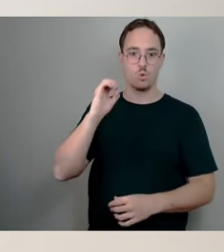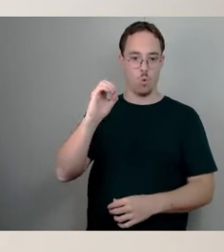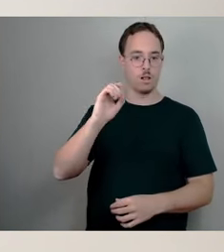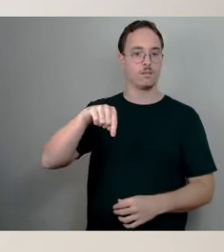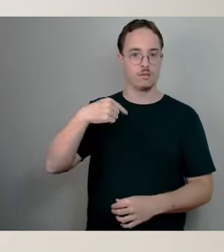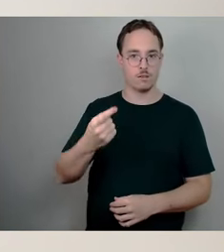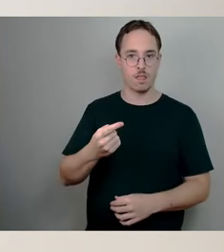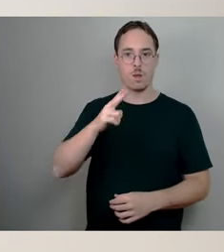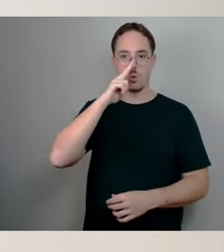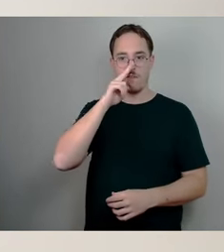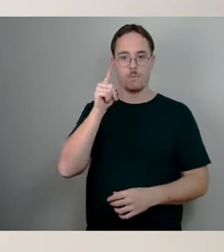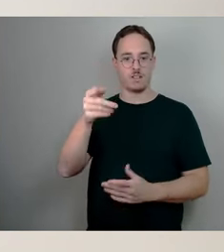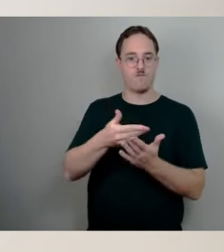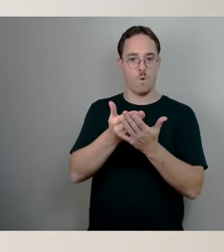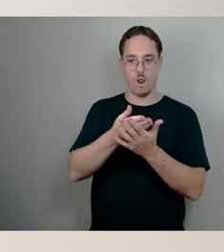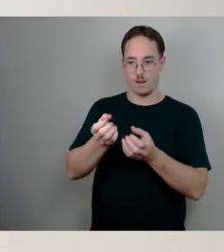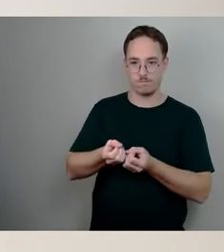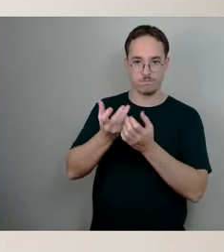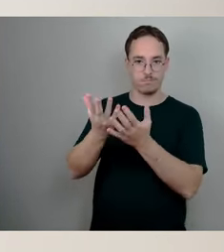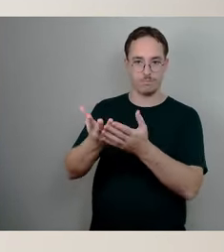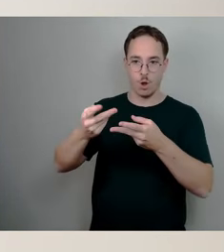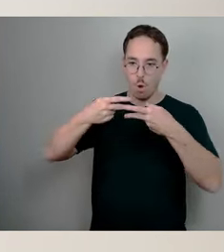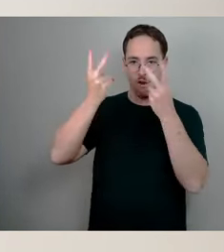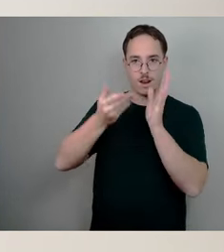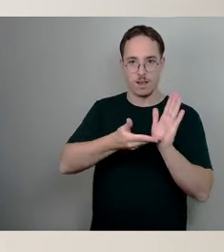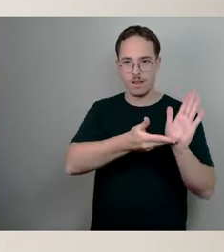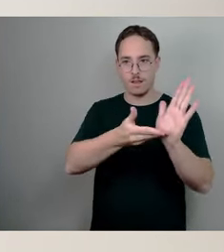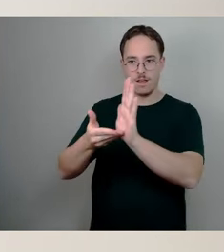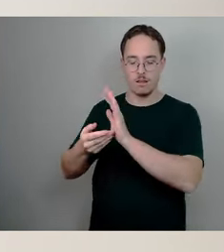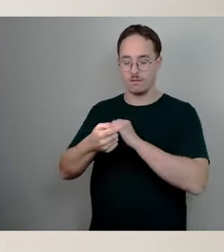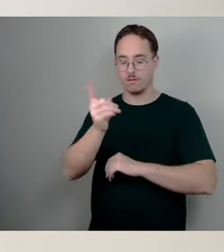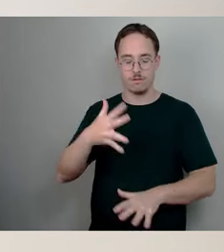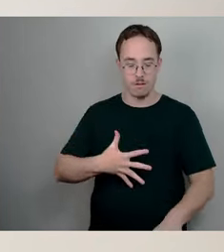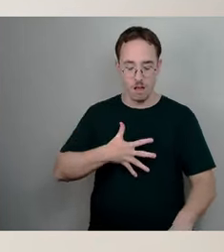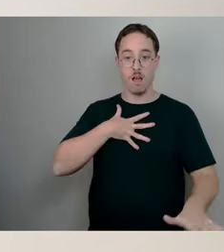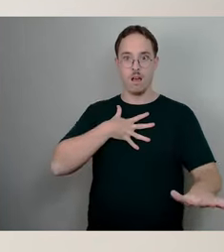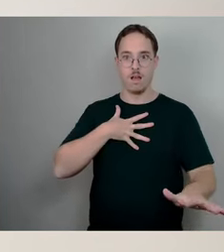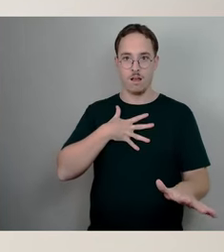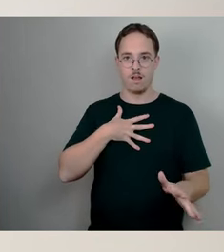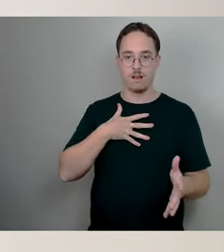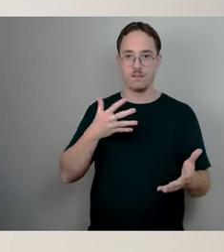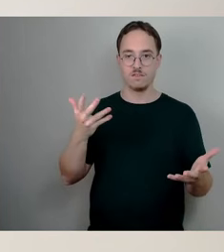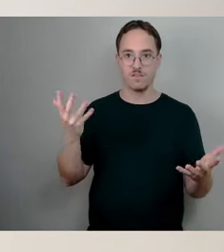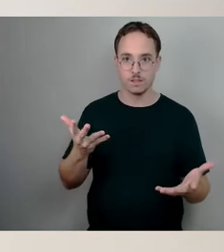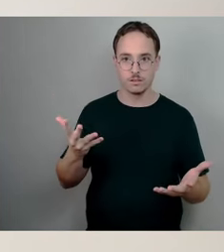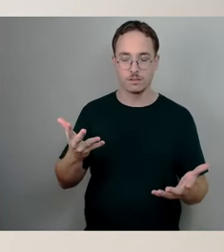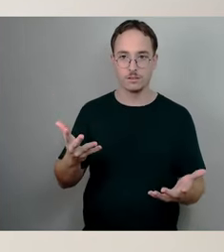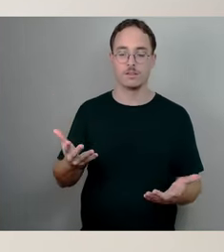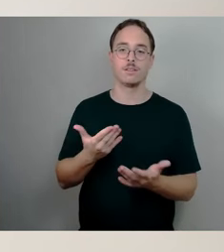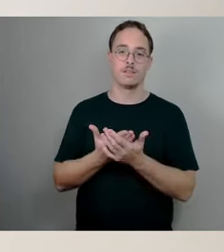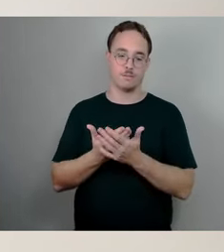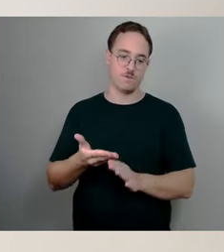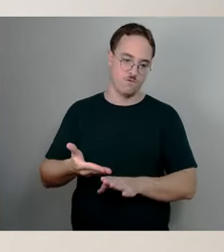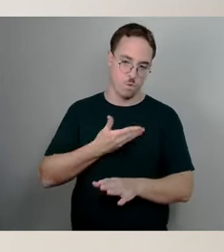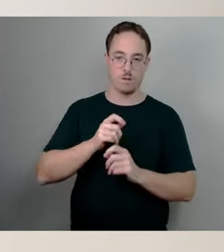denke ich, ein transparentes Vorgehen. Was ich nochmal mitnehme, ist die Kritik, wir werden das nächste Mal alle Träger